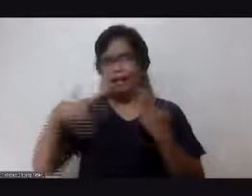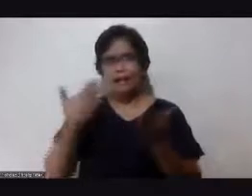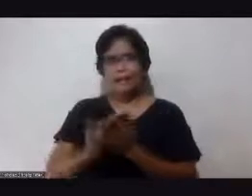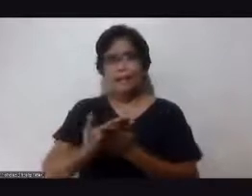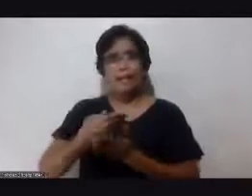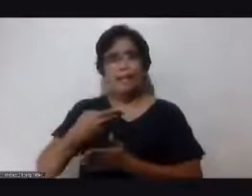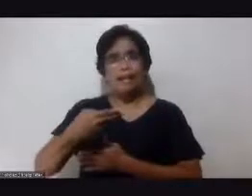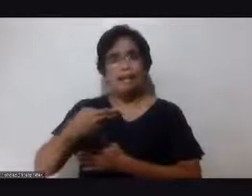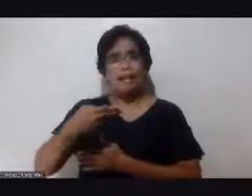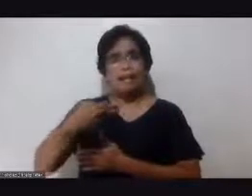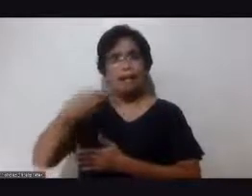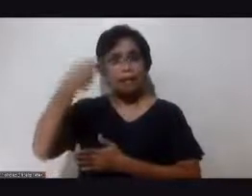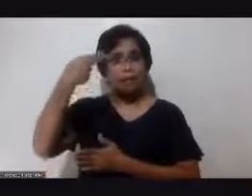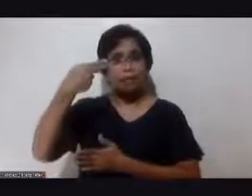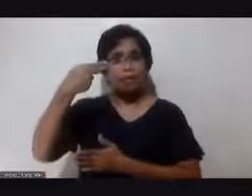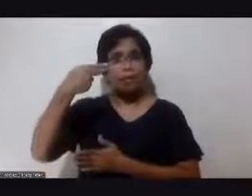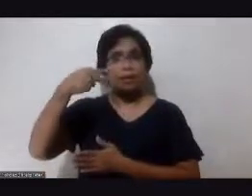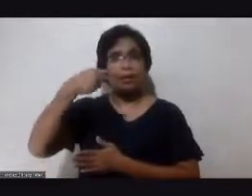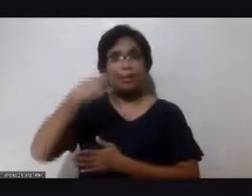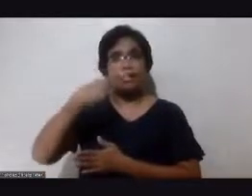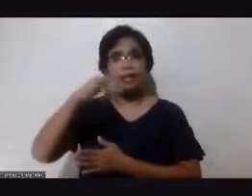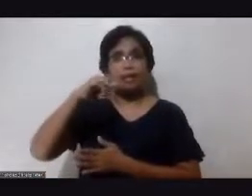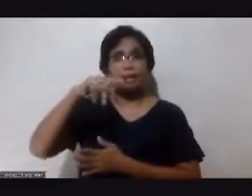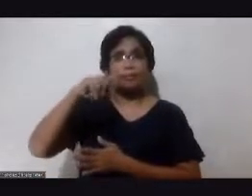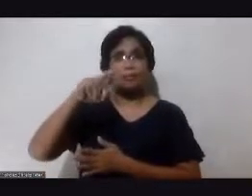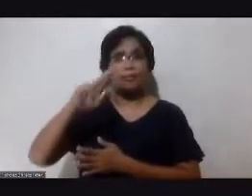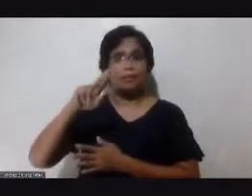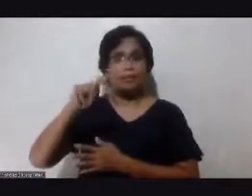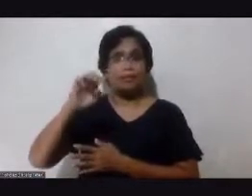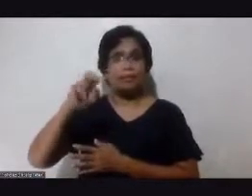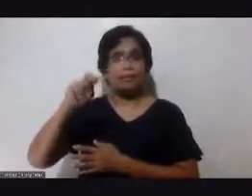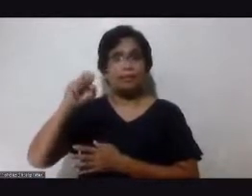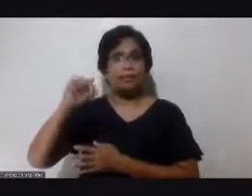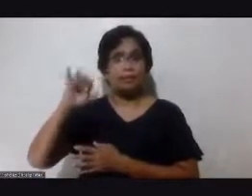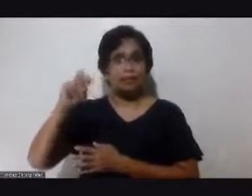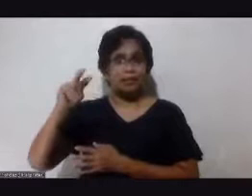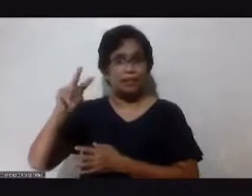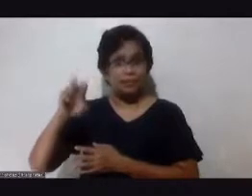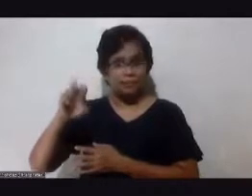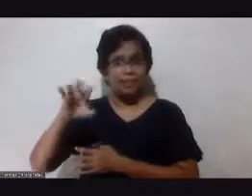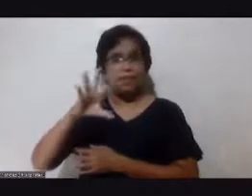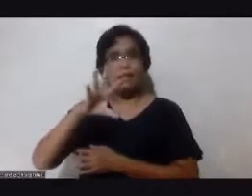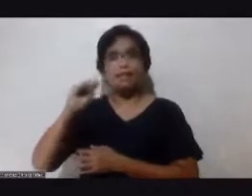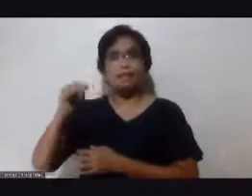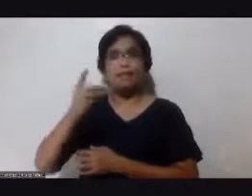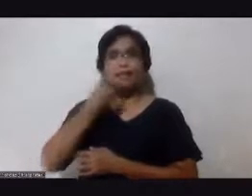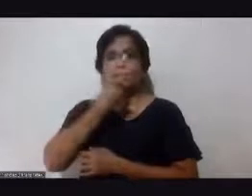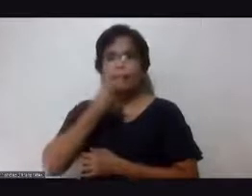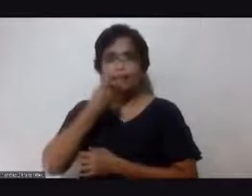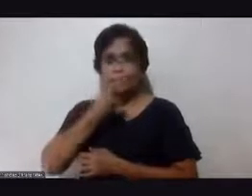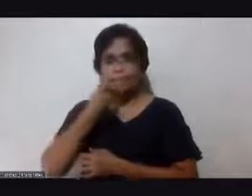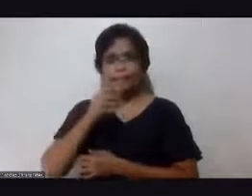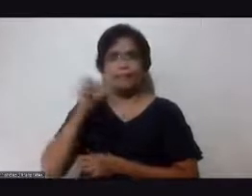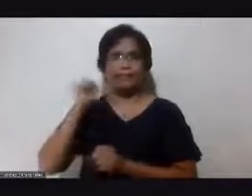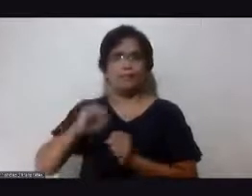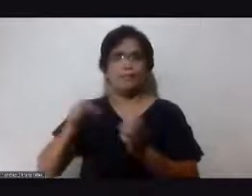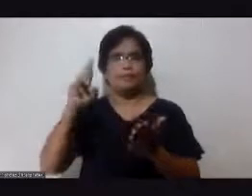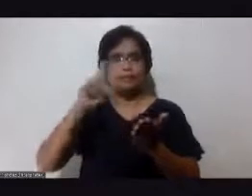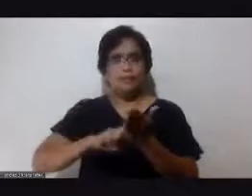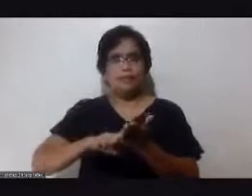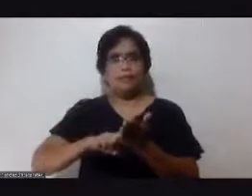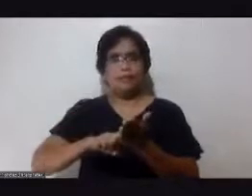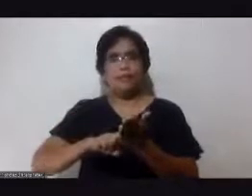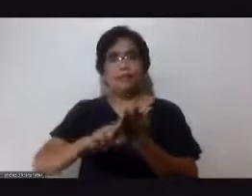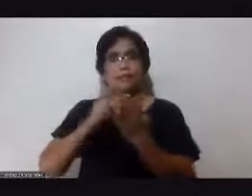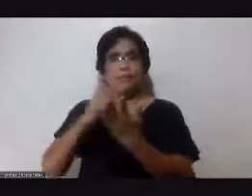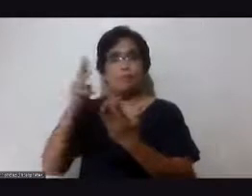lahat nire-register nila sa isang programa para matulungan